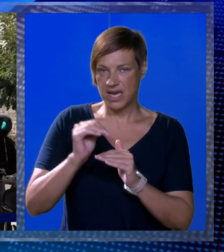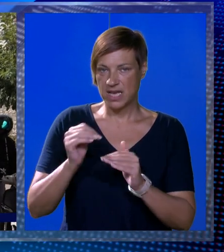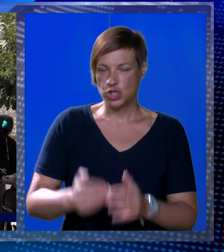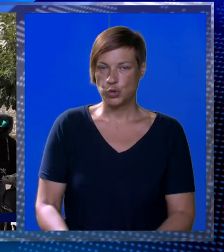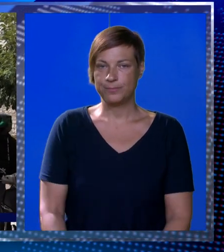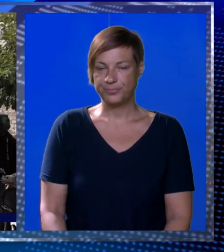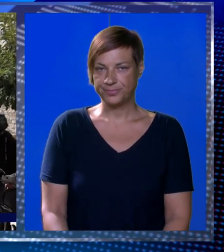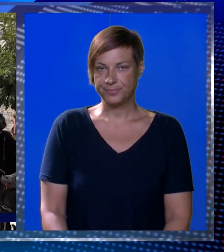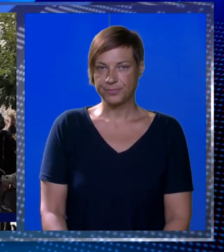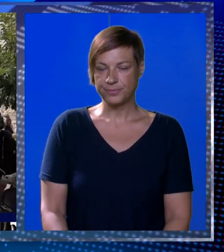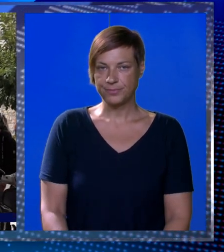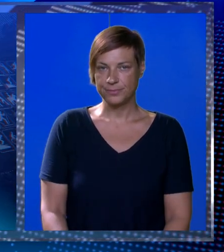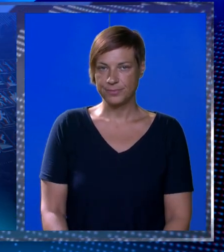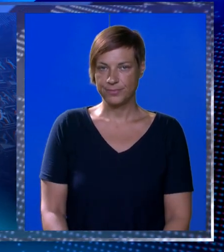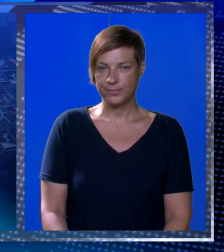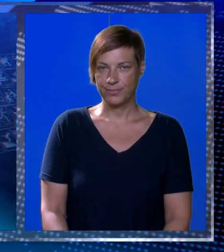rastu.